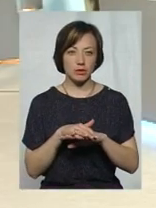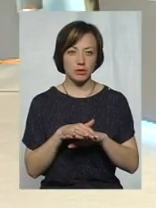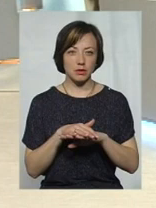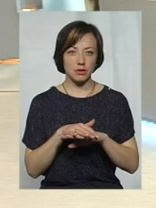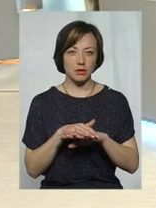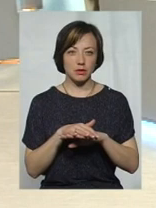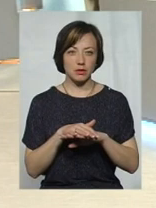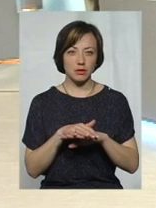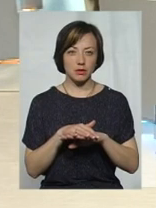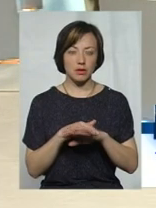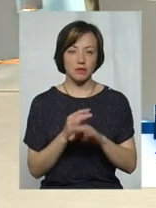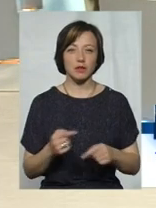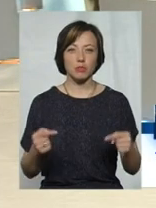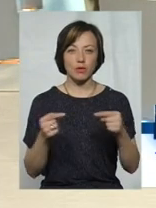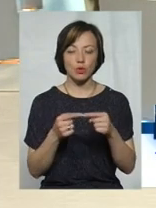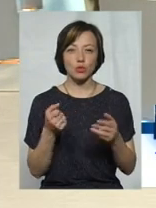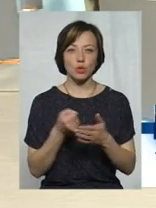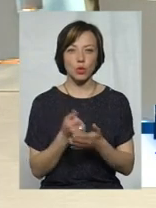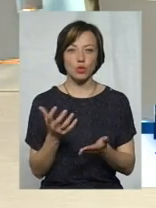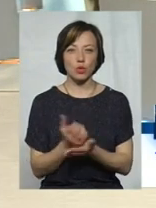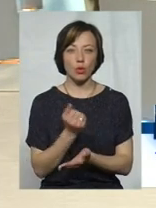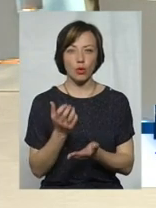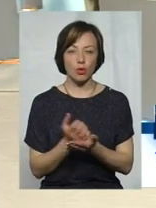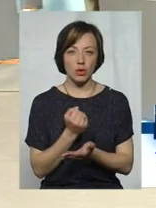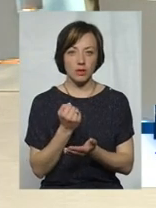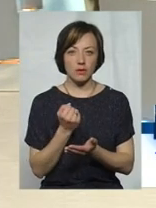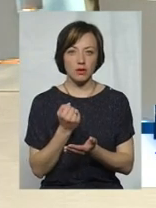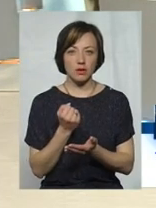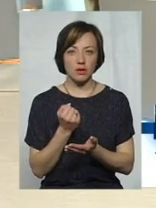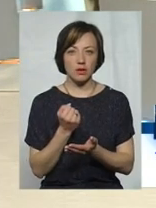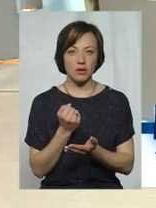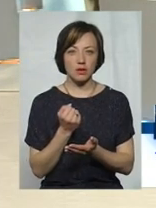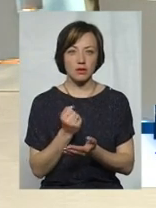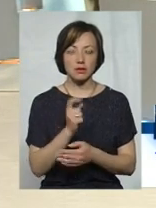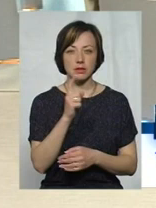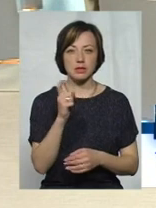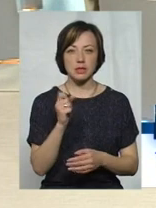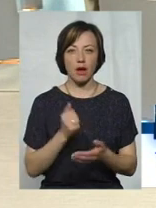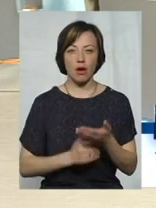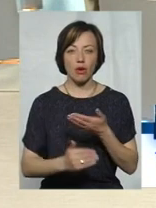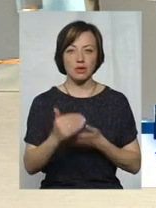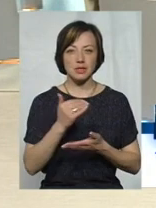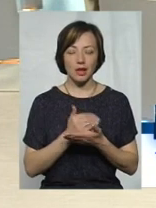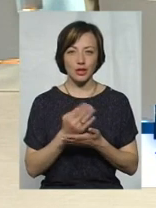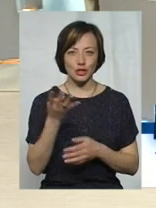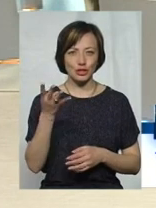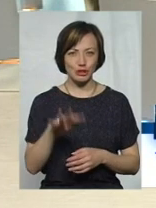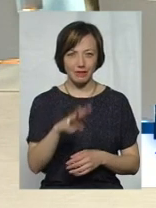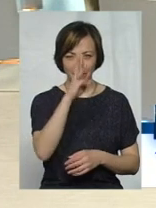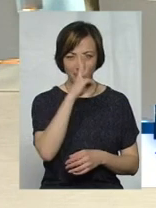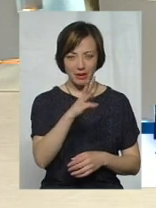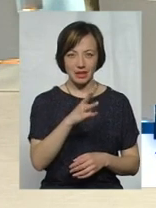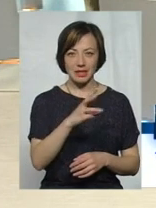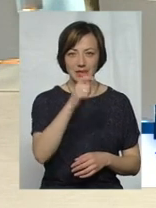проведено відповідно до доходів одержувачів за останні 4 квартала. Тобто з